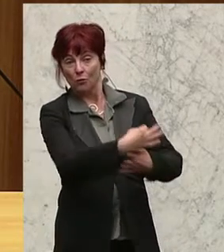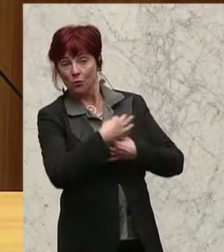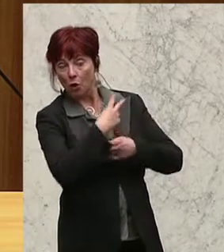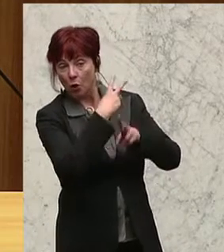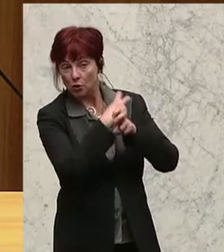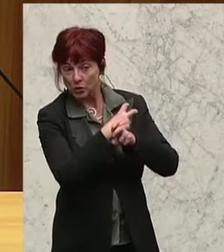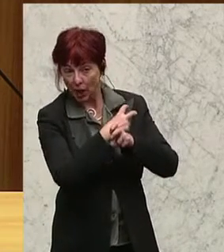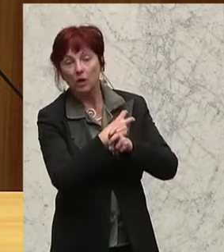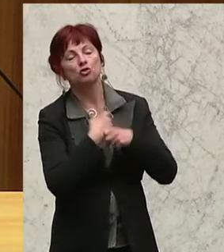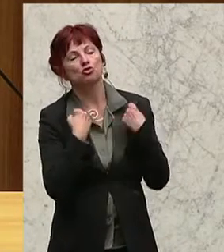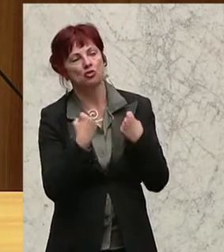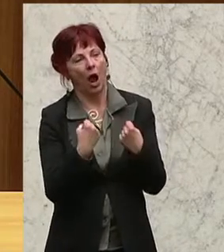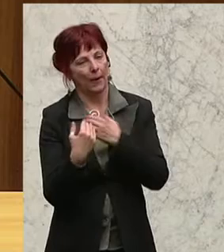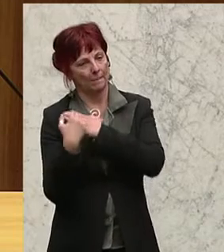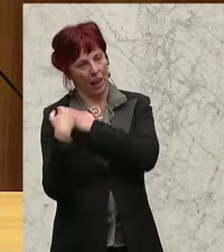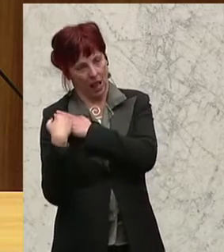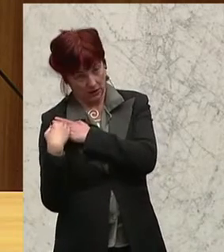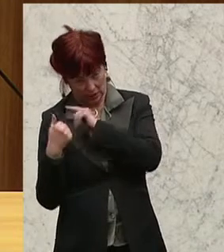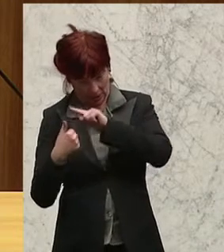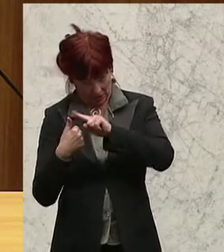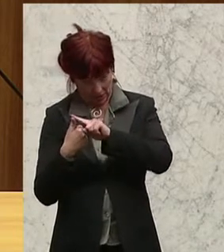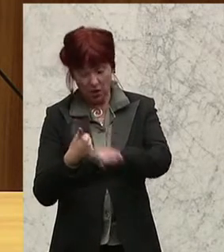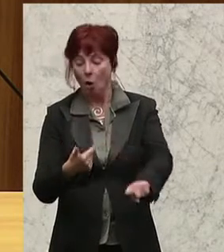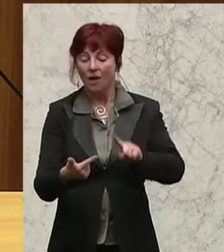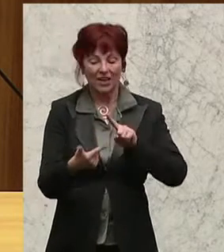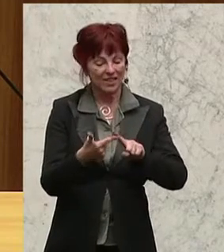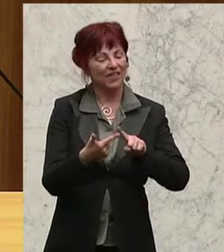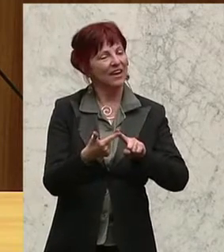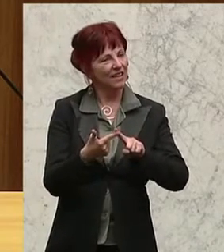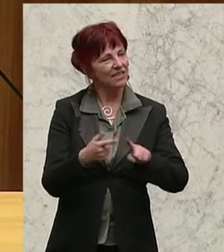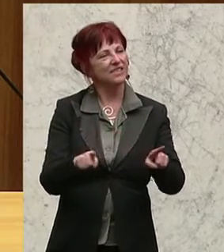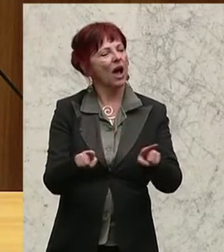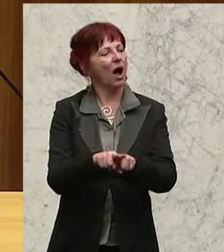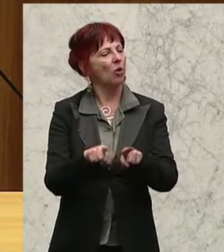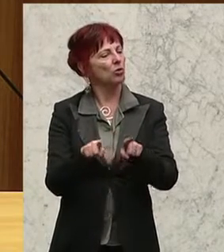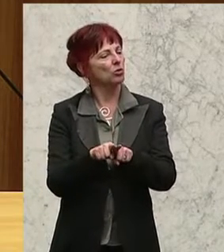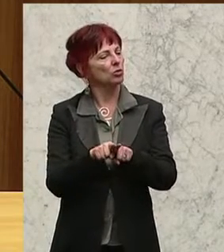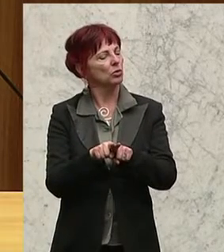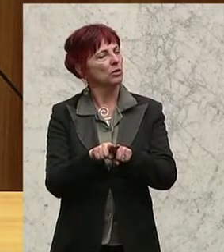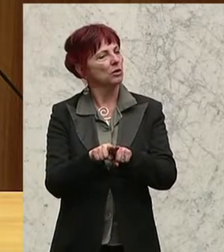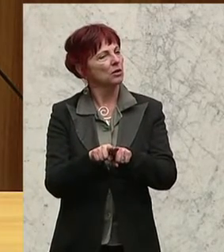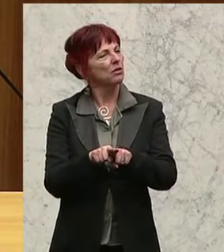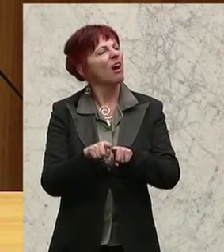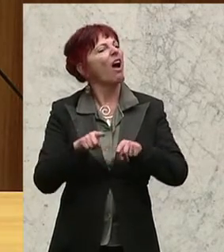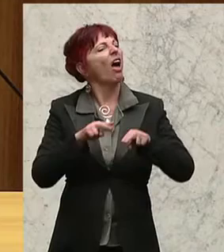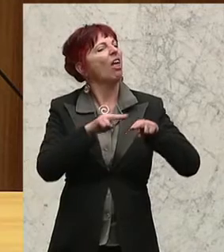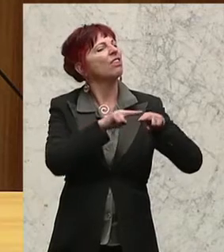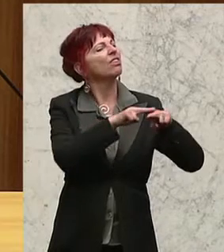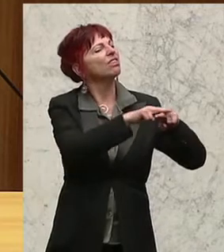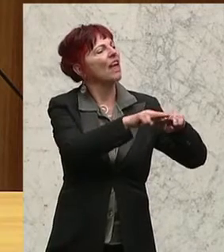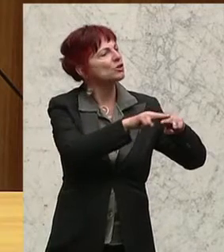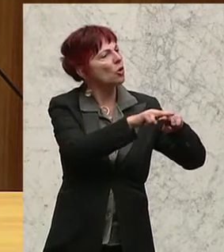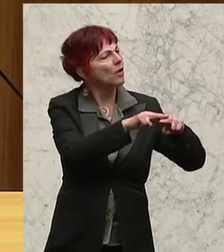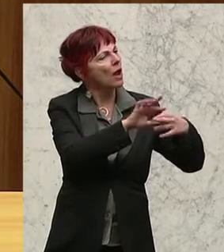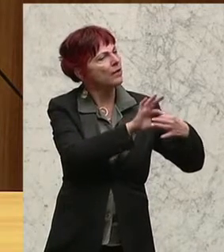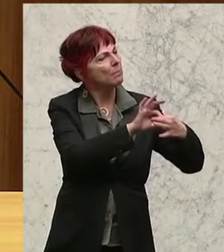Österreicher stark belastet wird, als auch, weil sie aufgrund von Nationalität diskriminiert